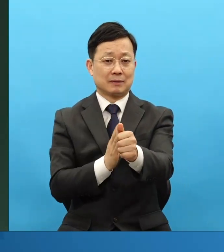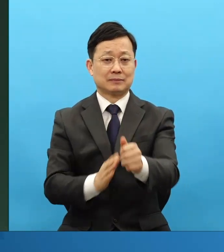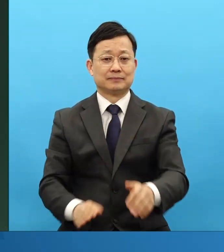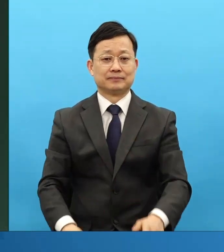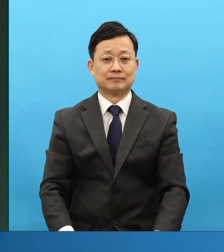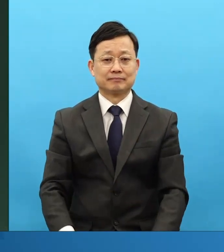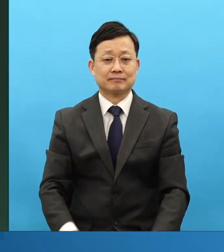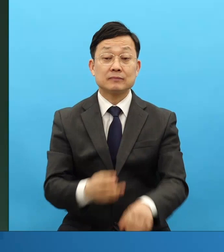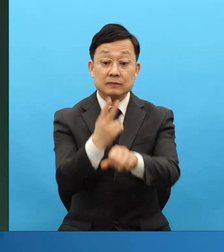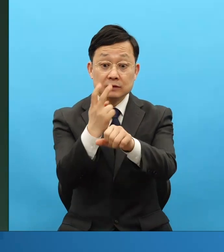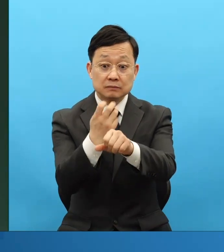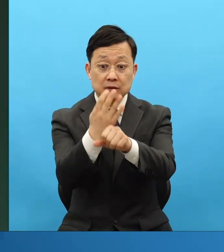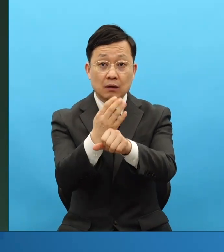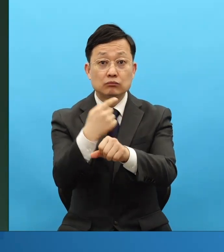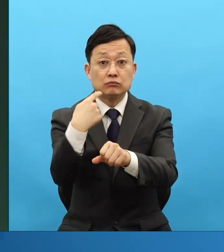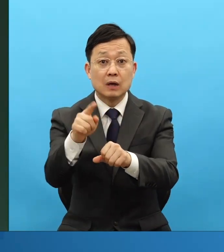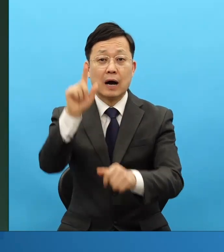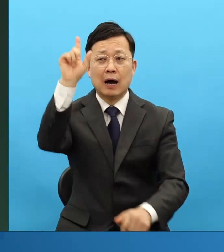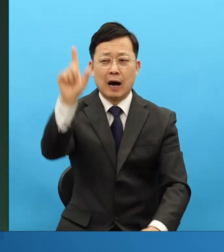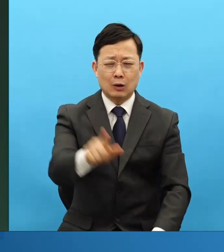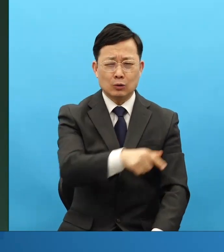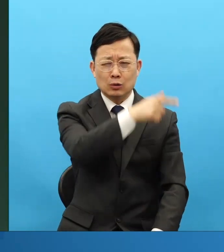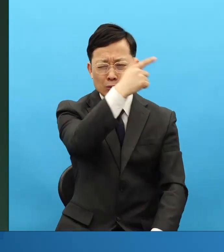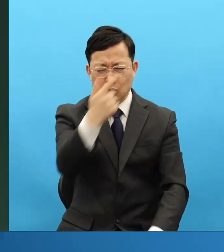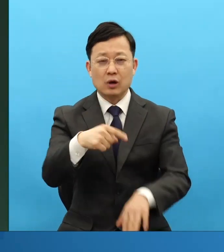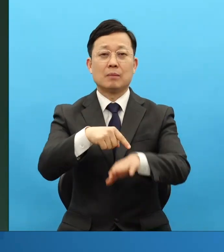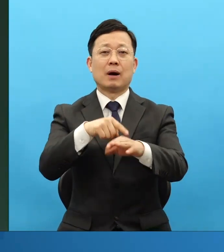24는 뭡니까? 하루 종일 평안해야 돼요. 그렇죠.